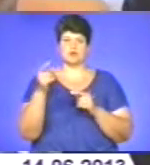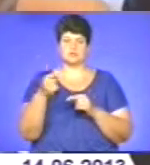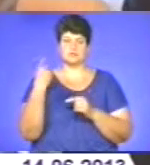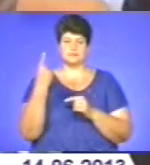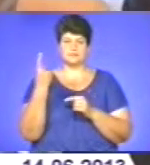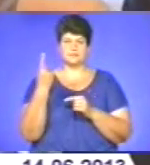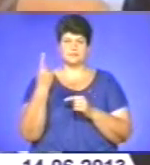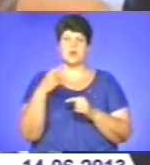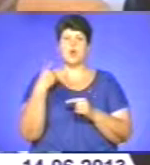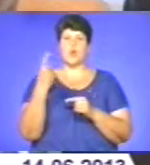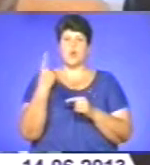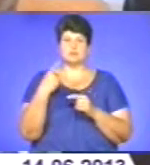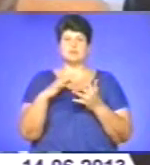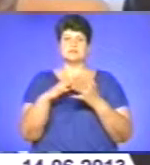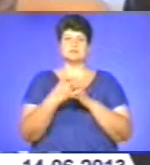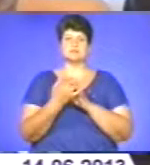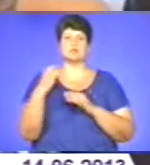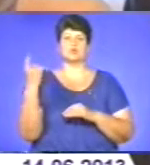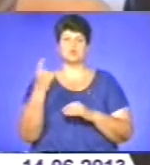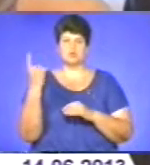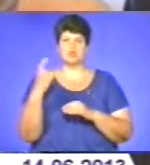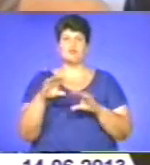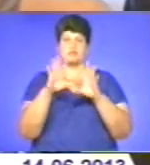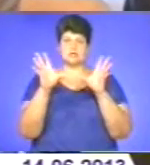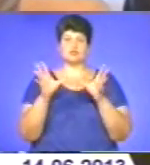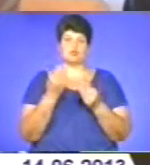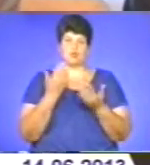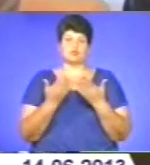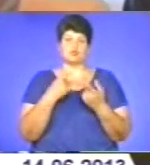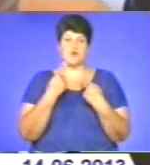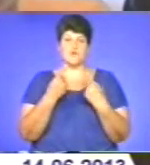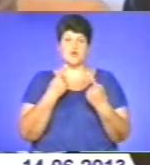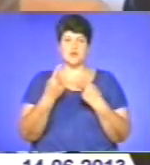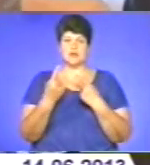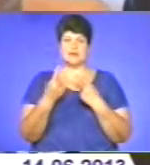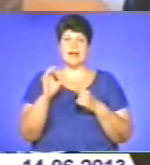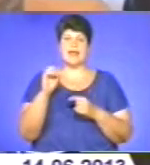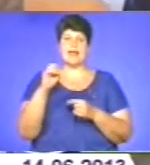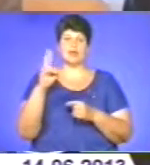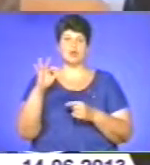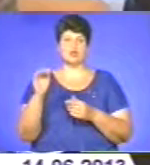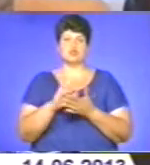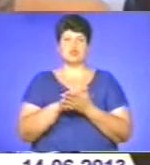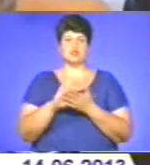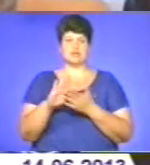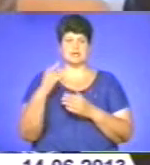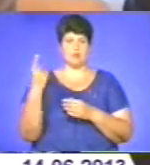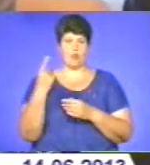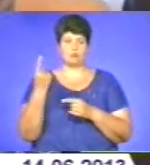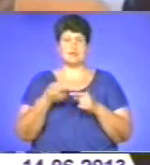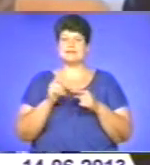Область все-таки вона аграрна, як ви в цілому говорите. Екологічно чиста область – це теж